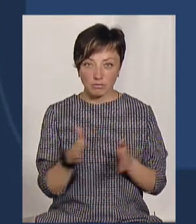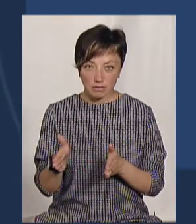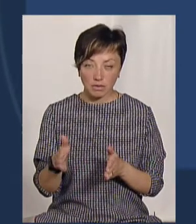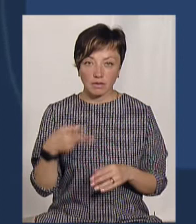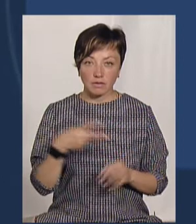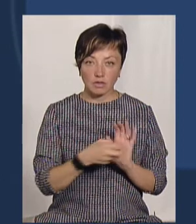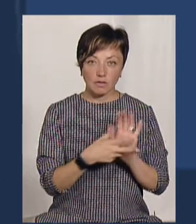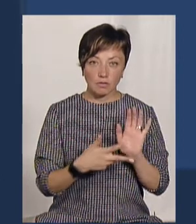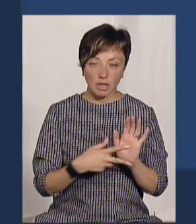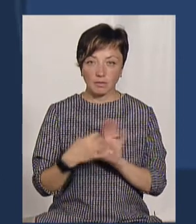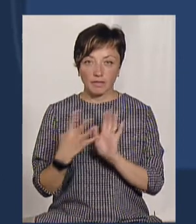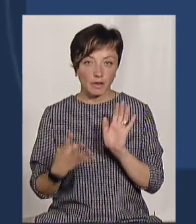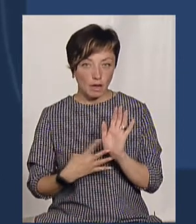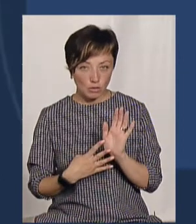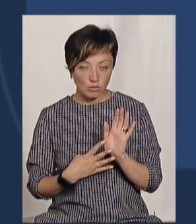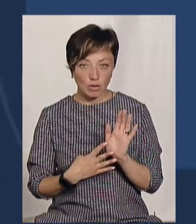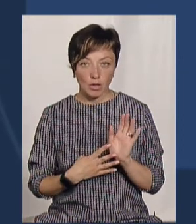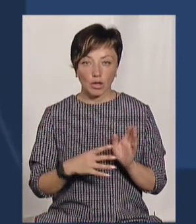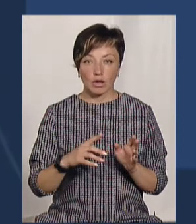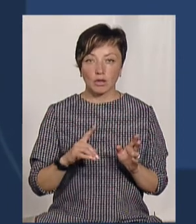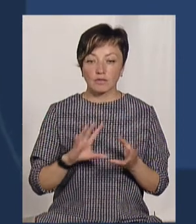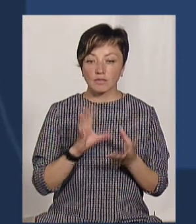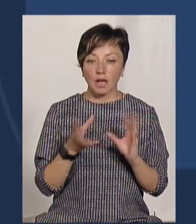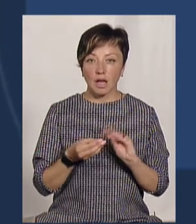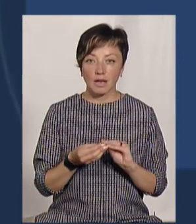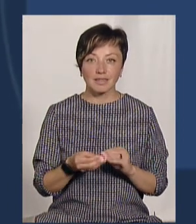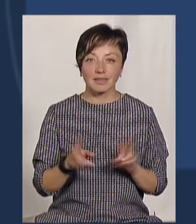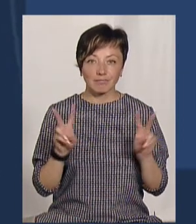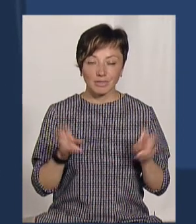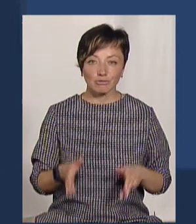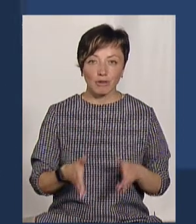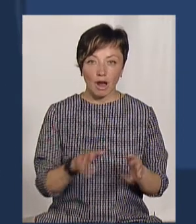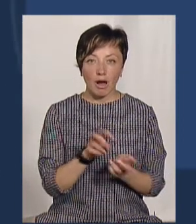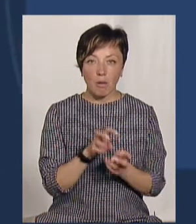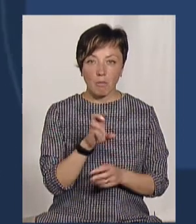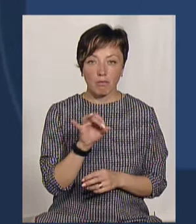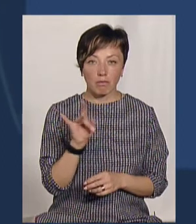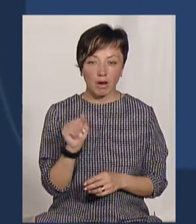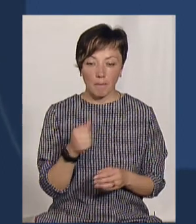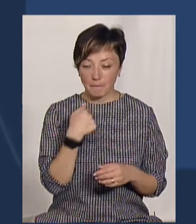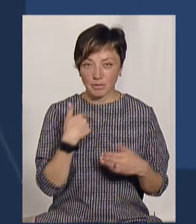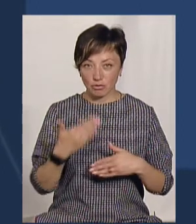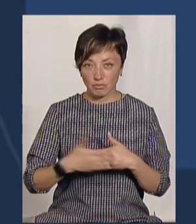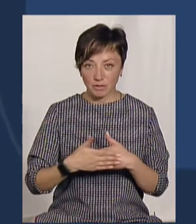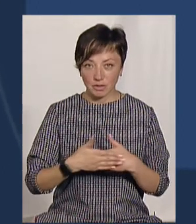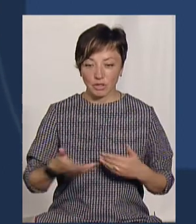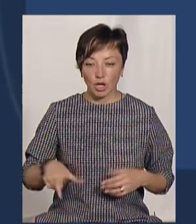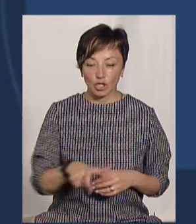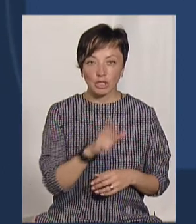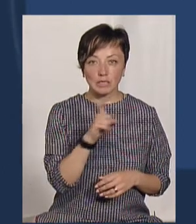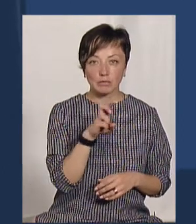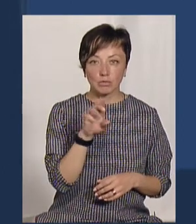2018 до 2019 року. Чому взагалі «Шлях Бобра»? Тому що ми живемо неподалік від річки Збруч і